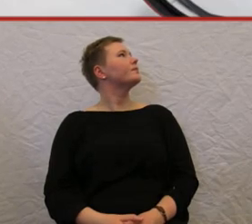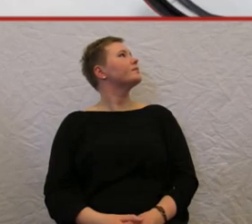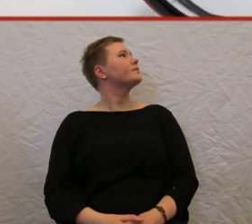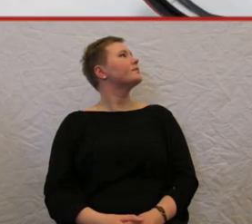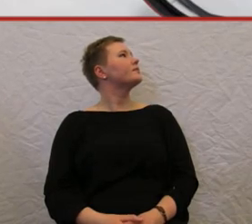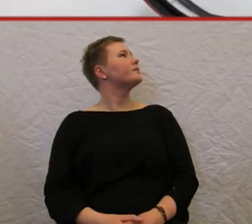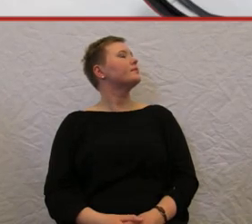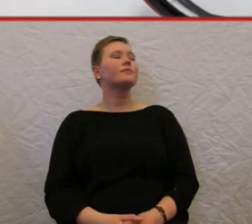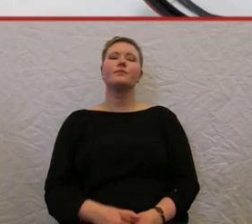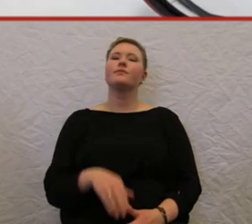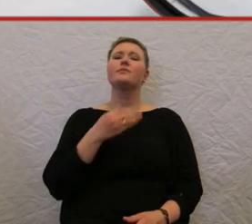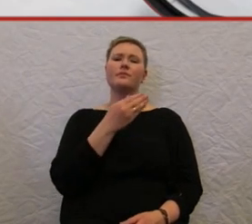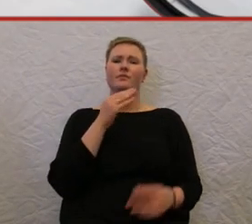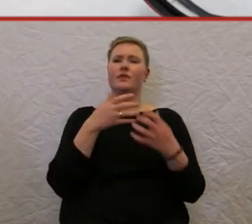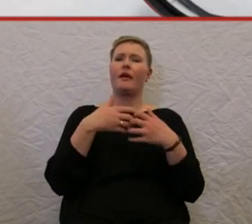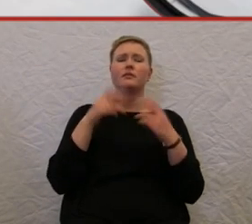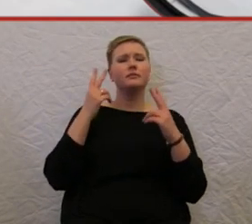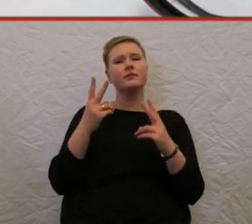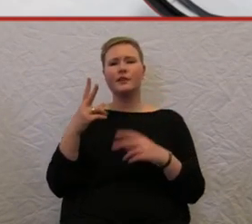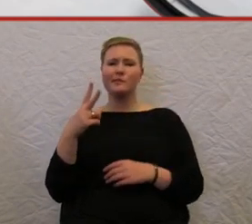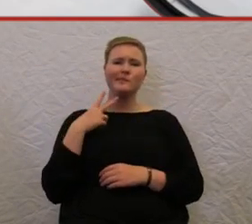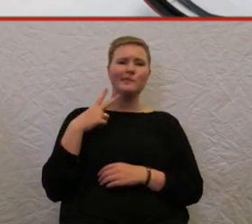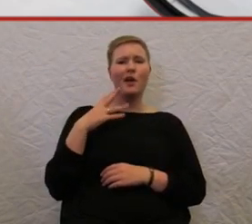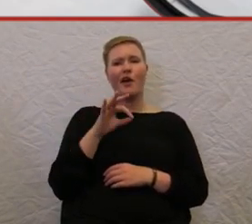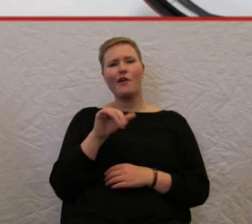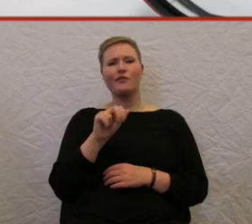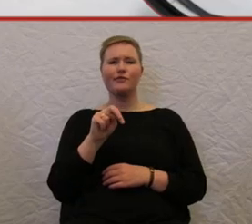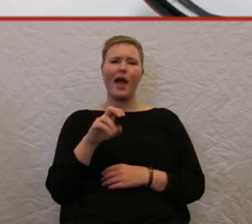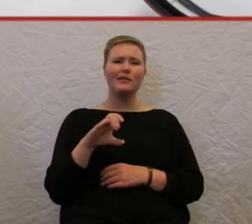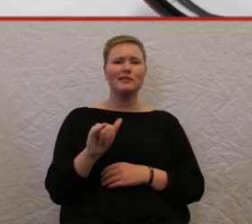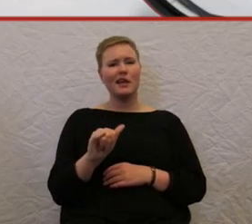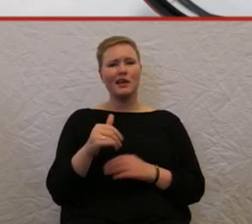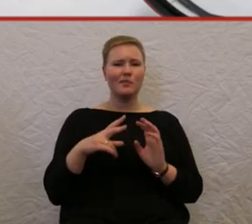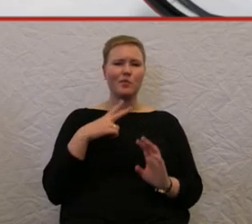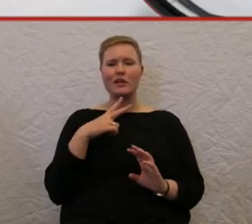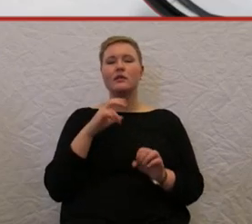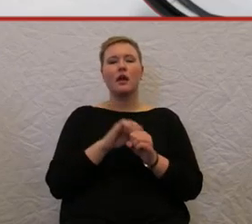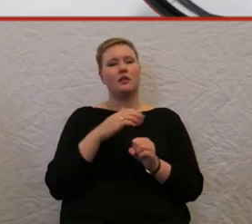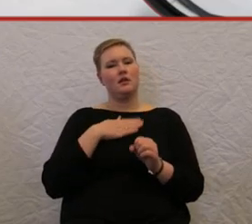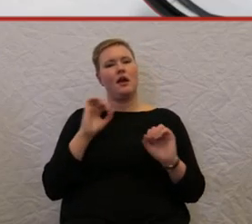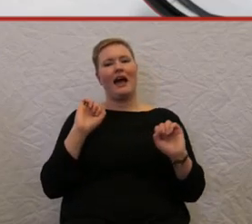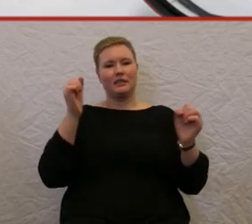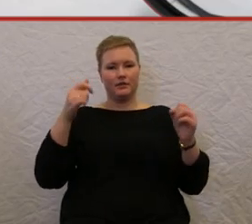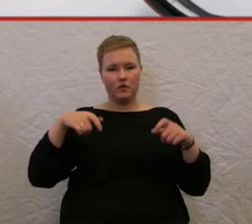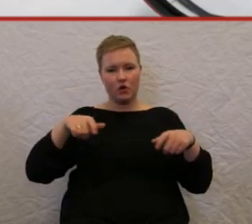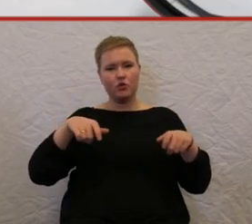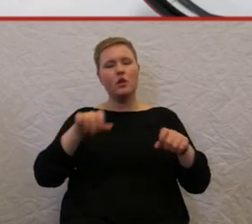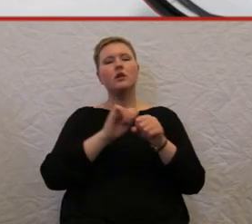aussehendes Gerät, wo man mit seinem Aktivrollstuhl reinfahren kann, und dieses Gerät macht einen dann